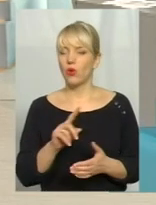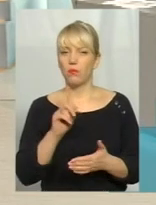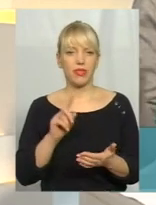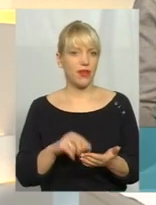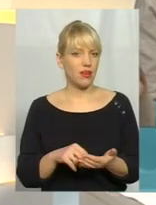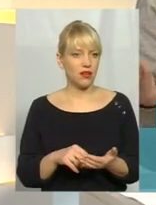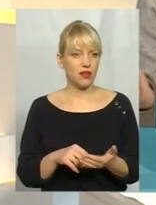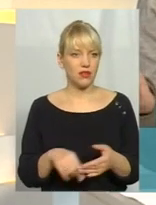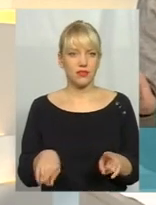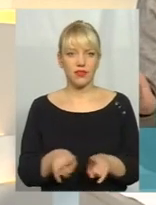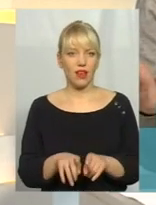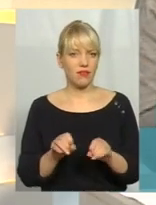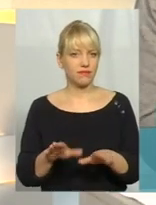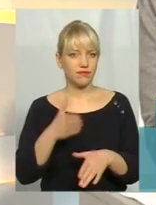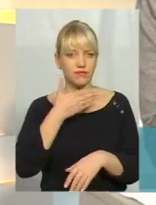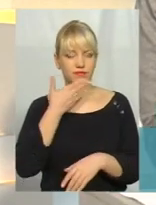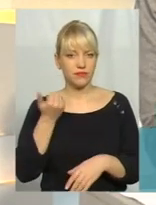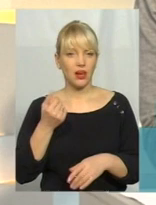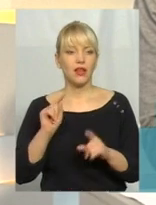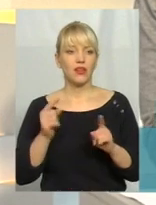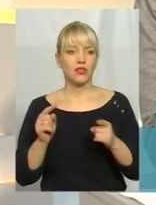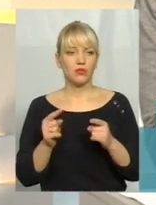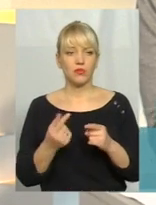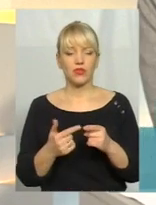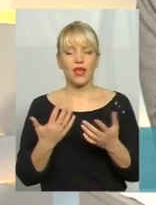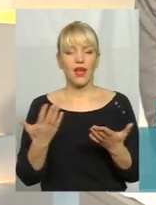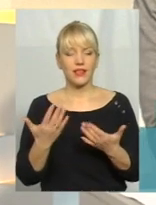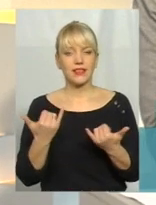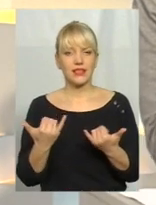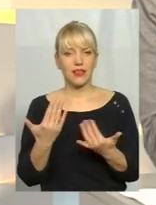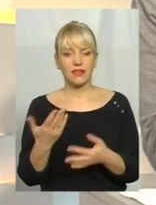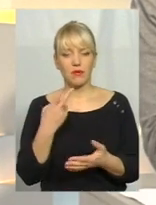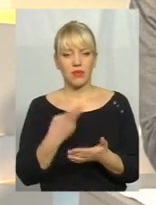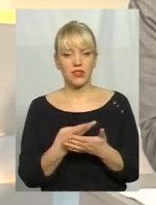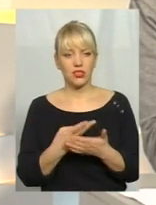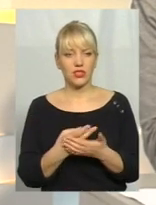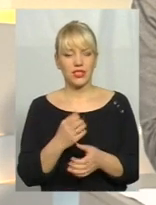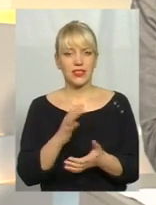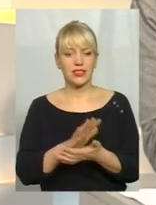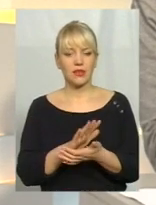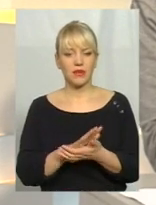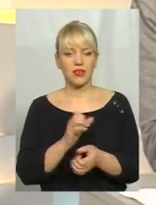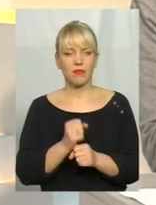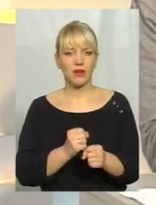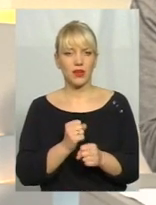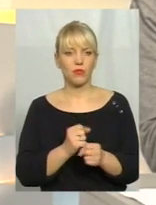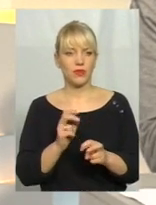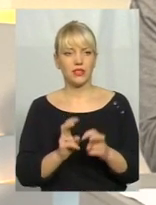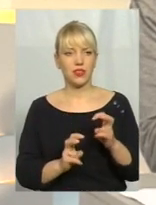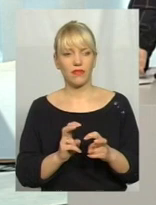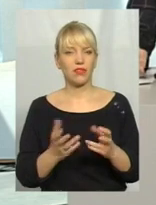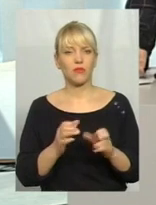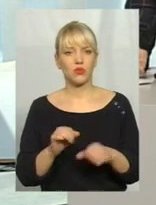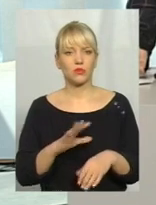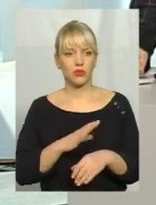такі, ну, не вирішено. То яким зараз, от, зараз ви бачите, от, сміттєприробний завод, яким він має бути? Я можу